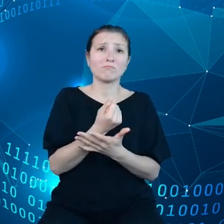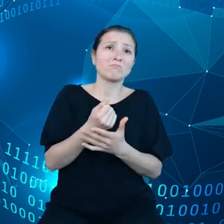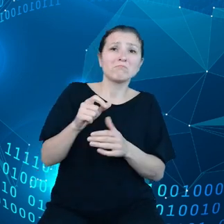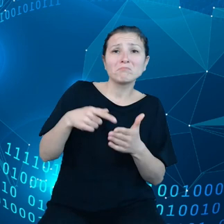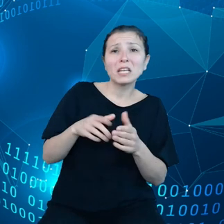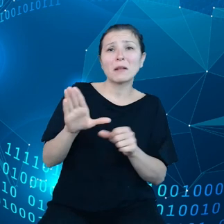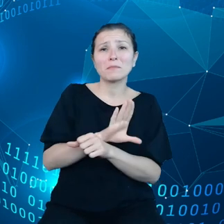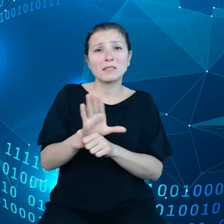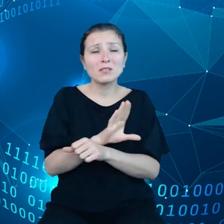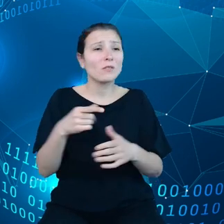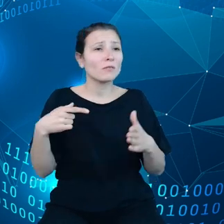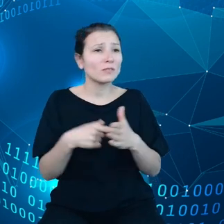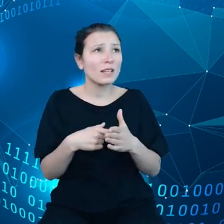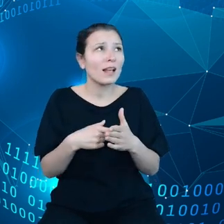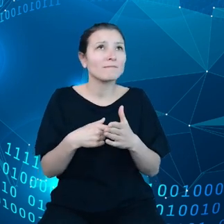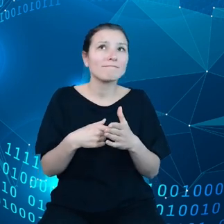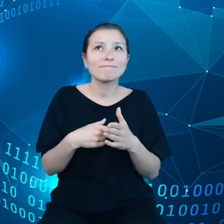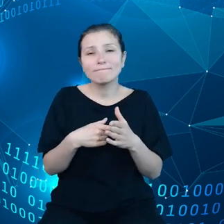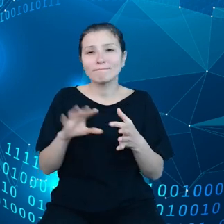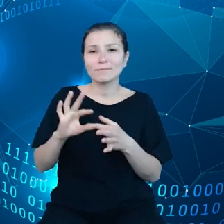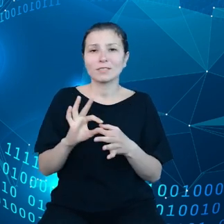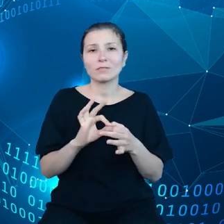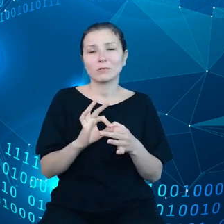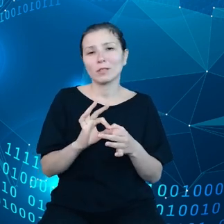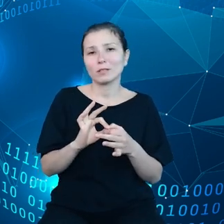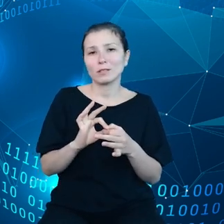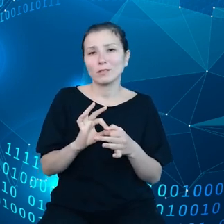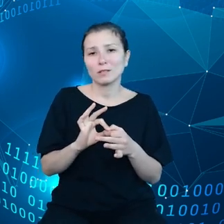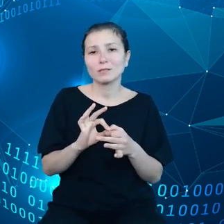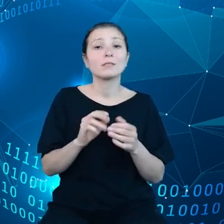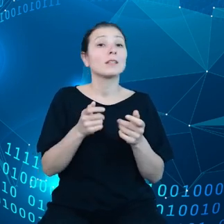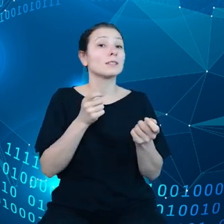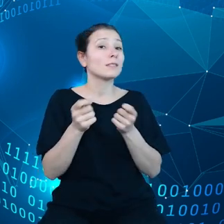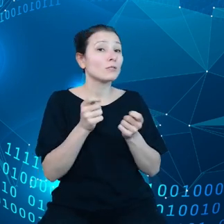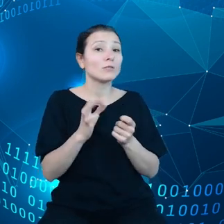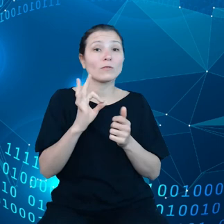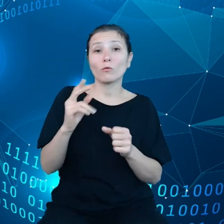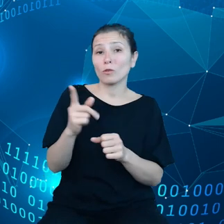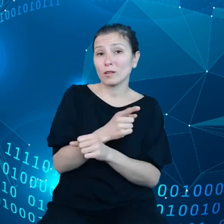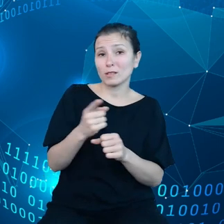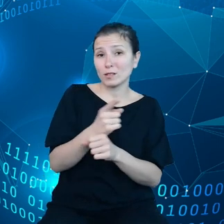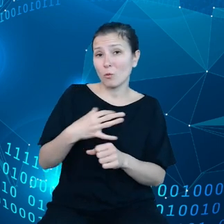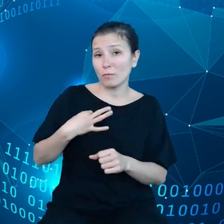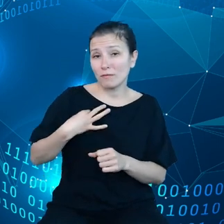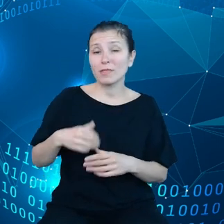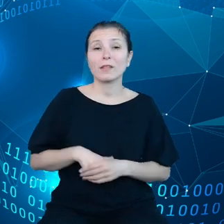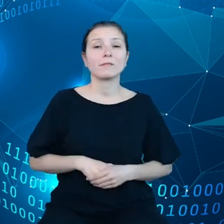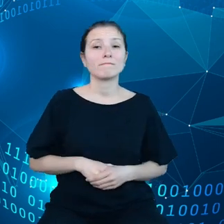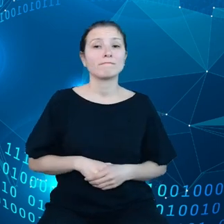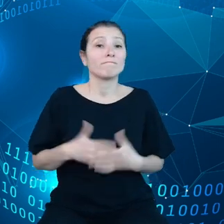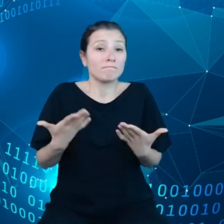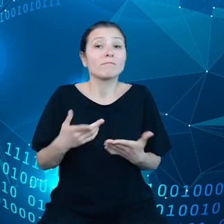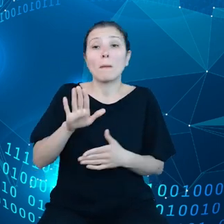właśnie chociażby zarządzania swoim ryzykiem prywatnym, no to jednak jest to cel.